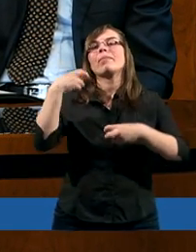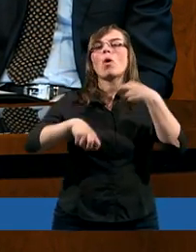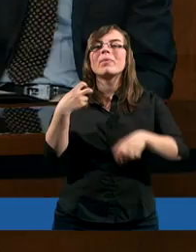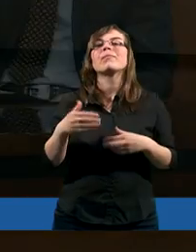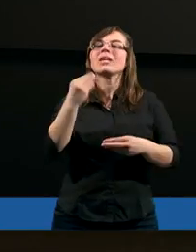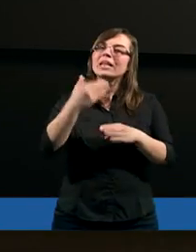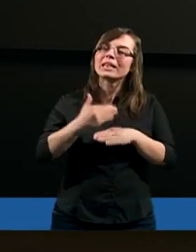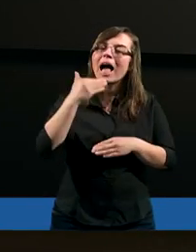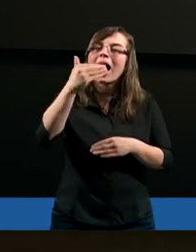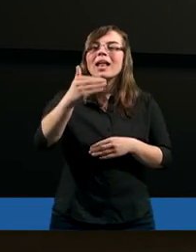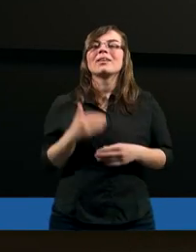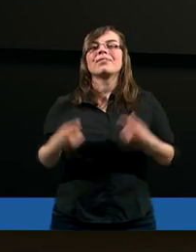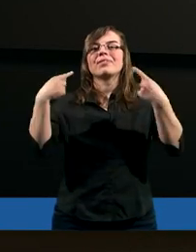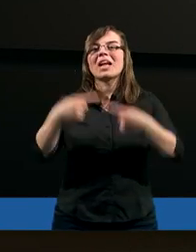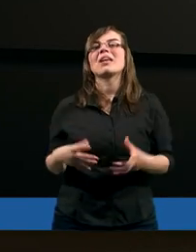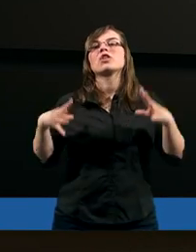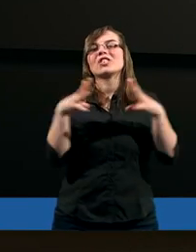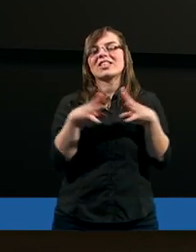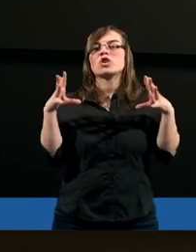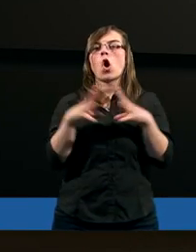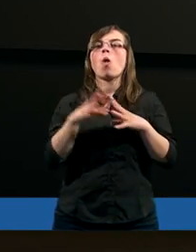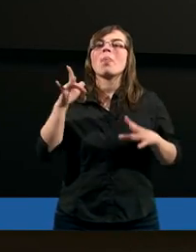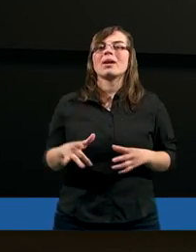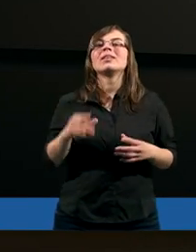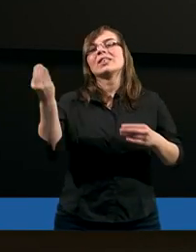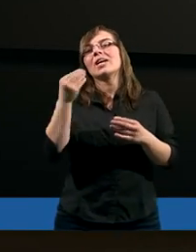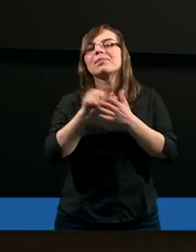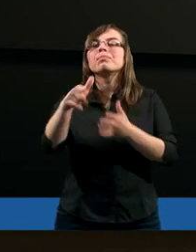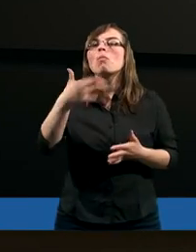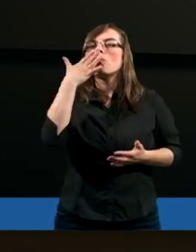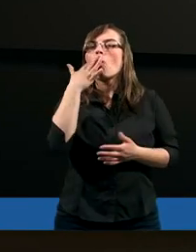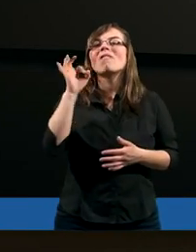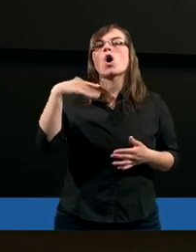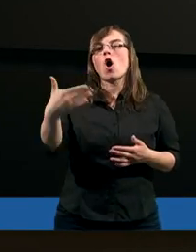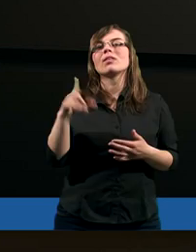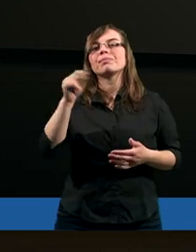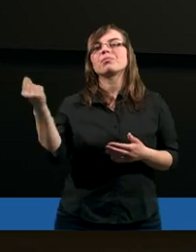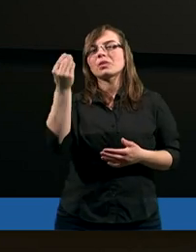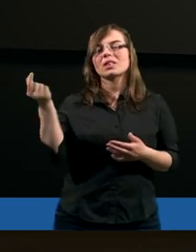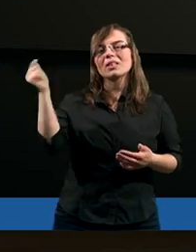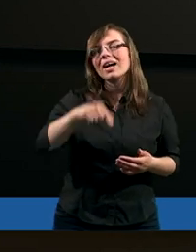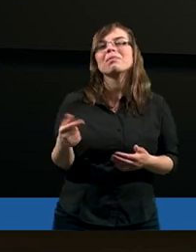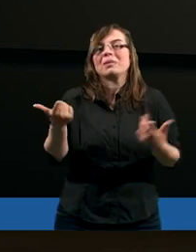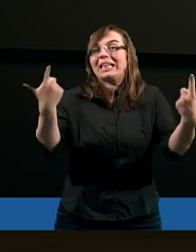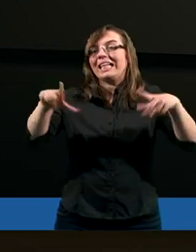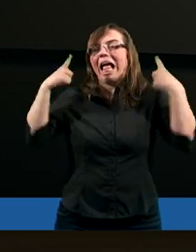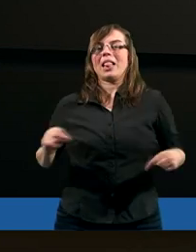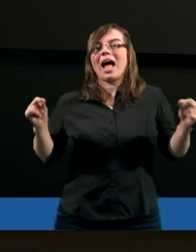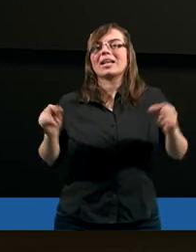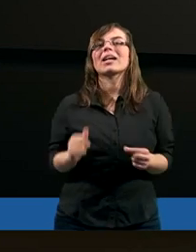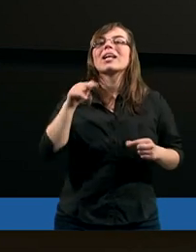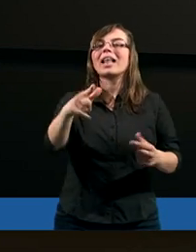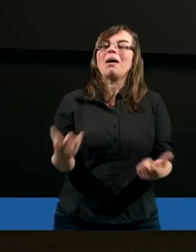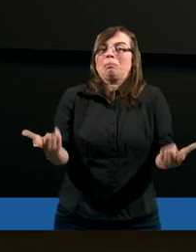Dalej w wiersz dziesiąty mówi o tym, że to przyjdzie z nienacka,